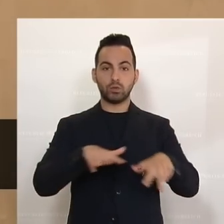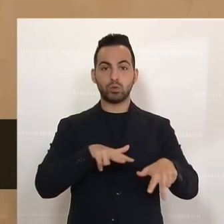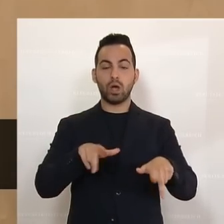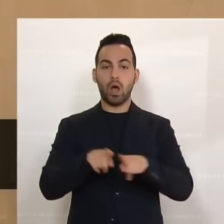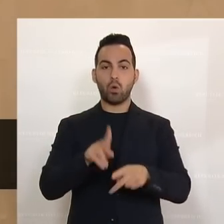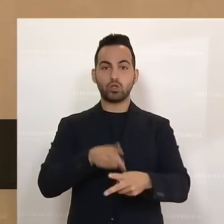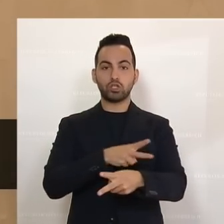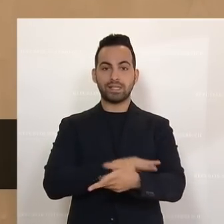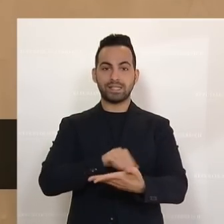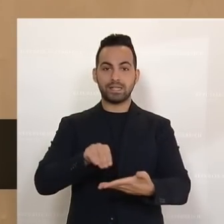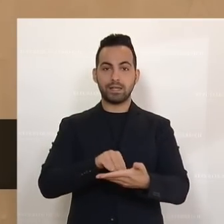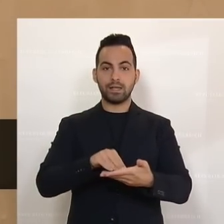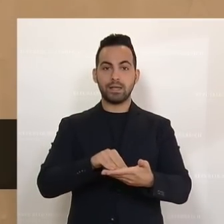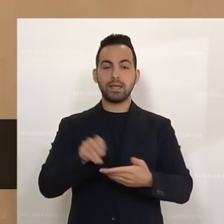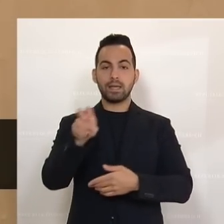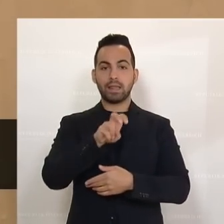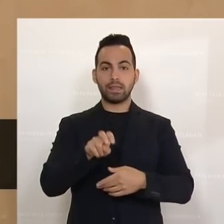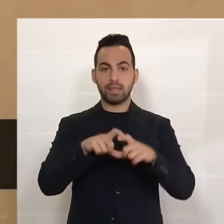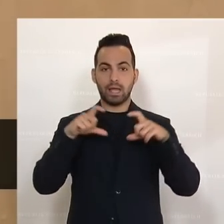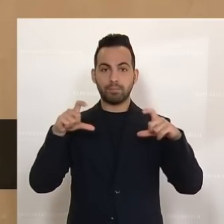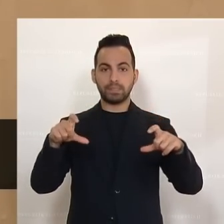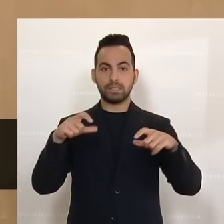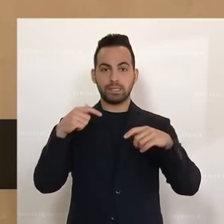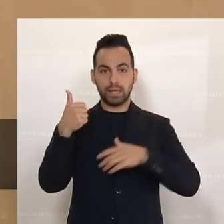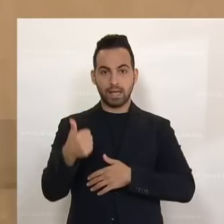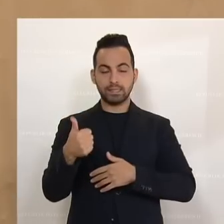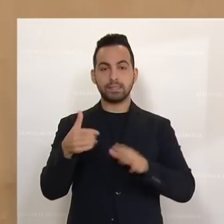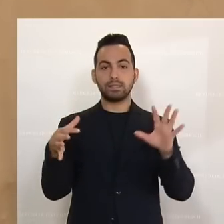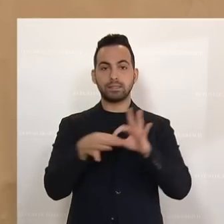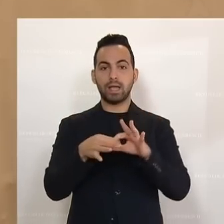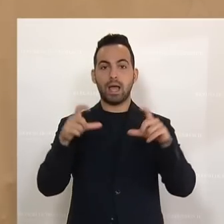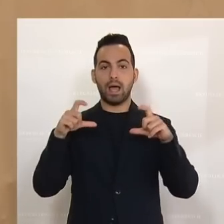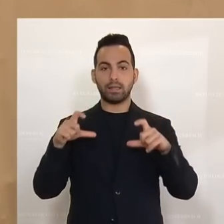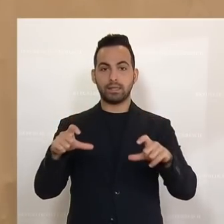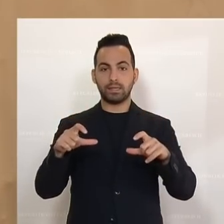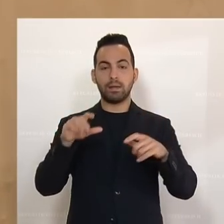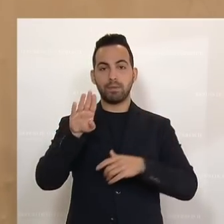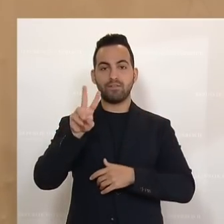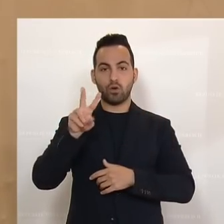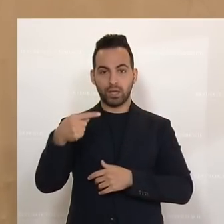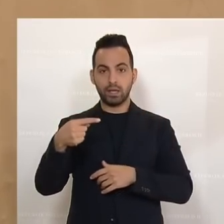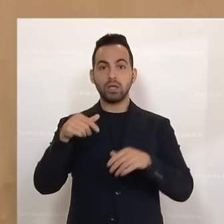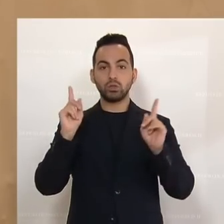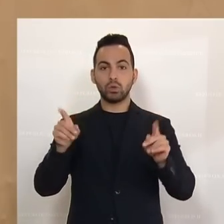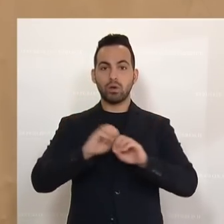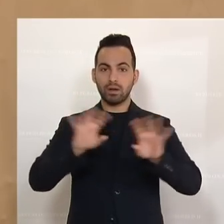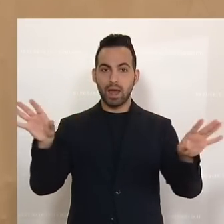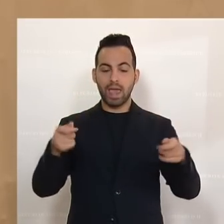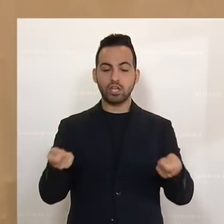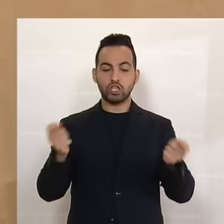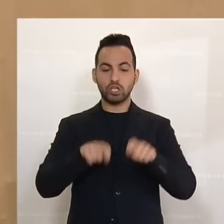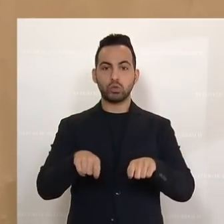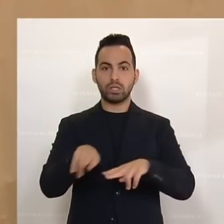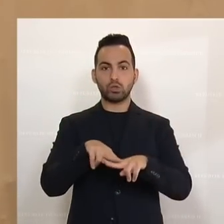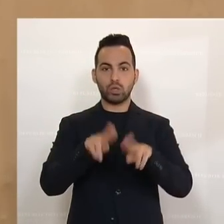Staatssekretären wird gemäß Artikel 74 Absatz 1 in Verbindung mit Artikel 78 Absatz 2 BVG durch ausdrückliche Entschließung